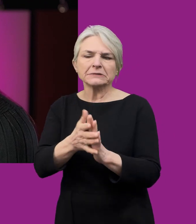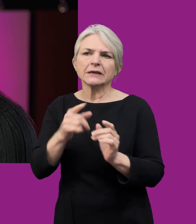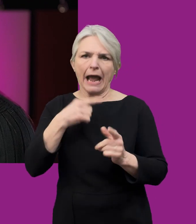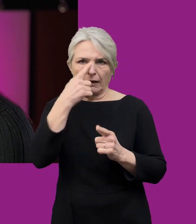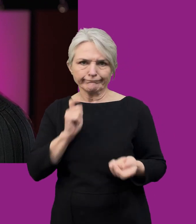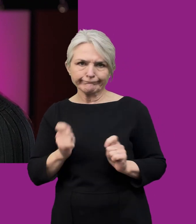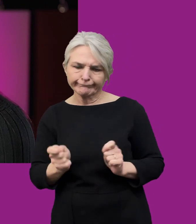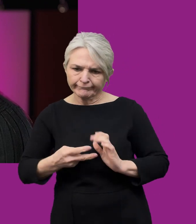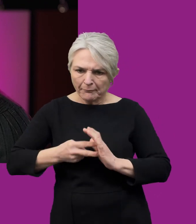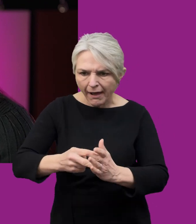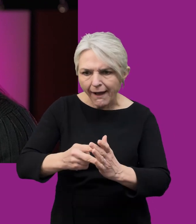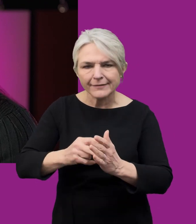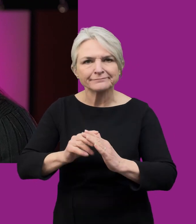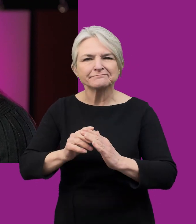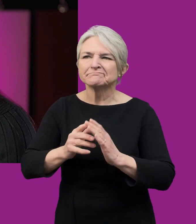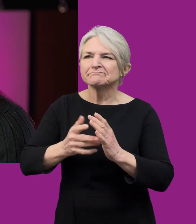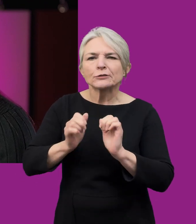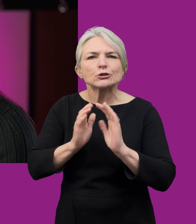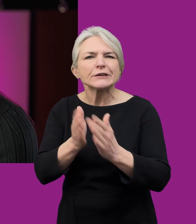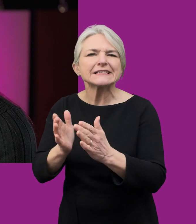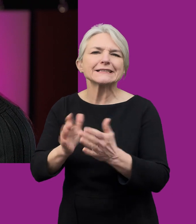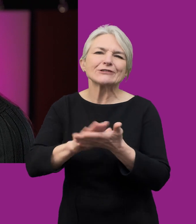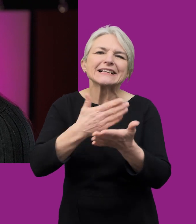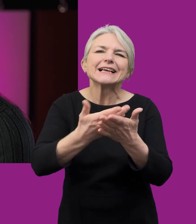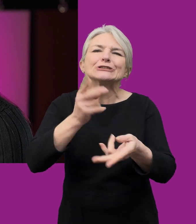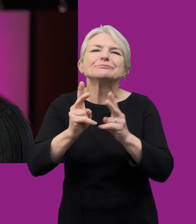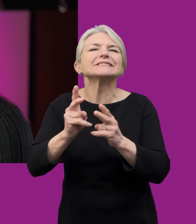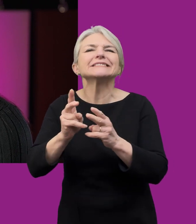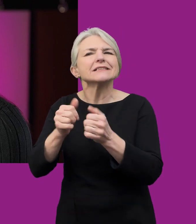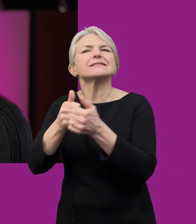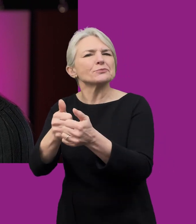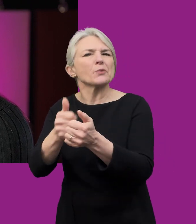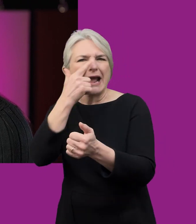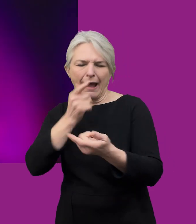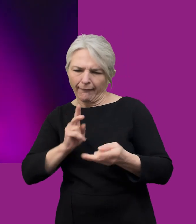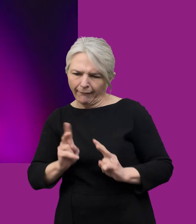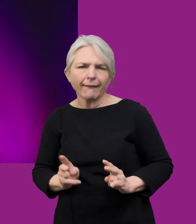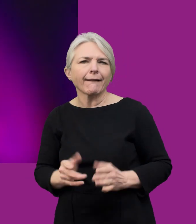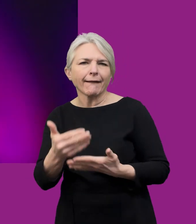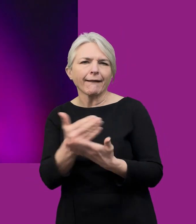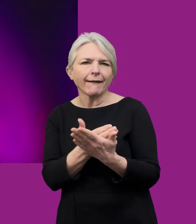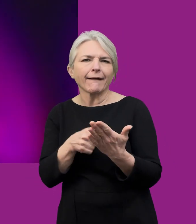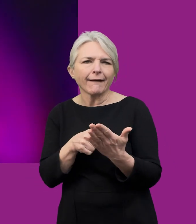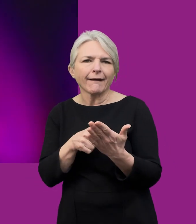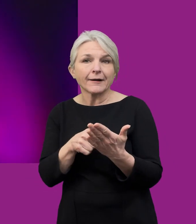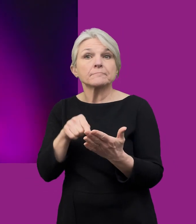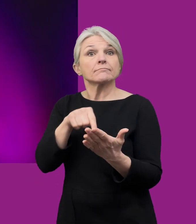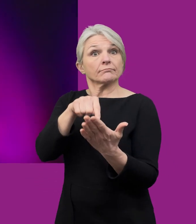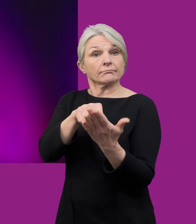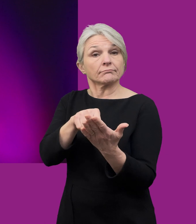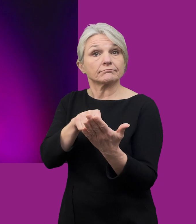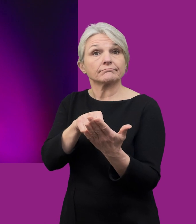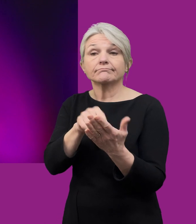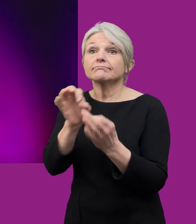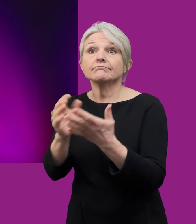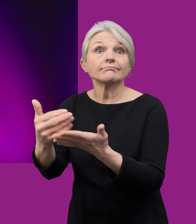helpu i gynllunio a gwella gwasanaethau cyfieithu, dehonglu a gwasanaethau cymorth eraill. Mae canlyniadau cyfrifiad 2021